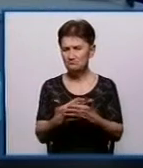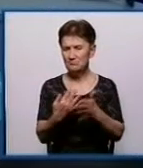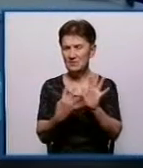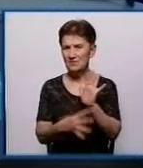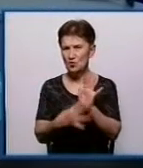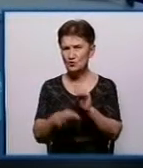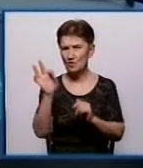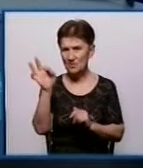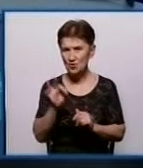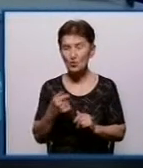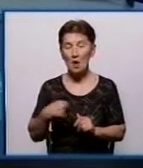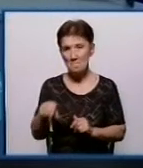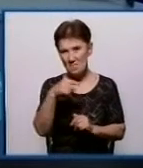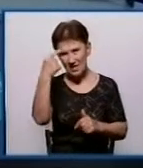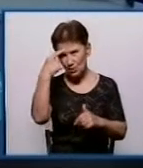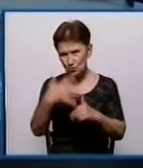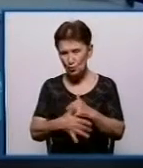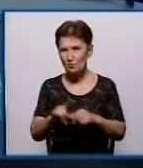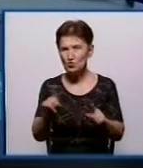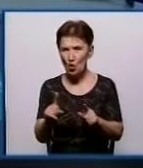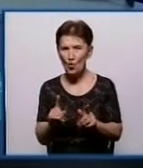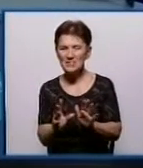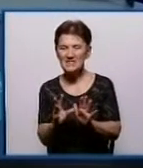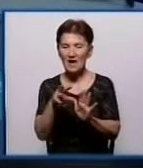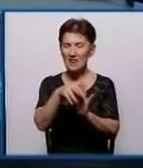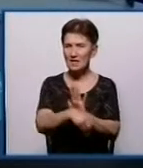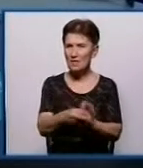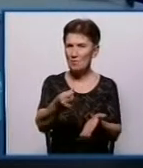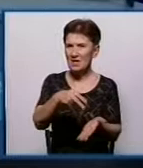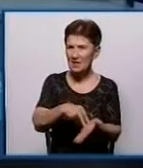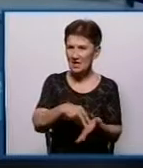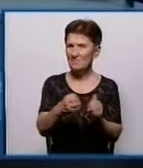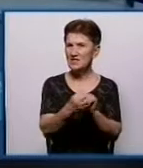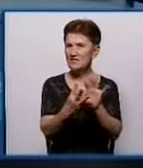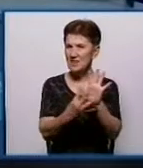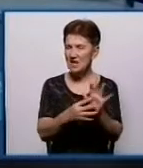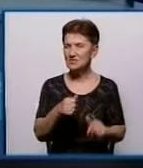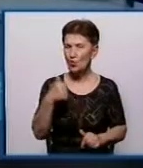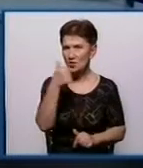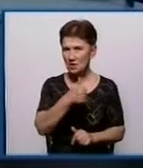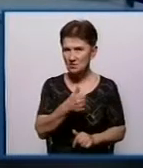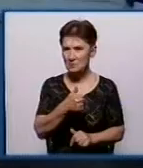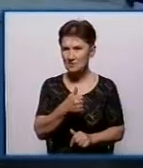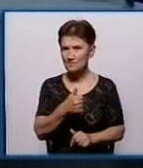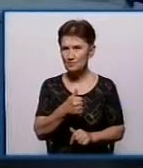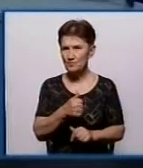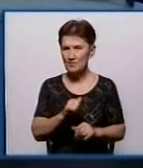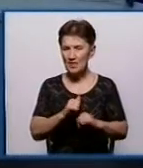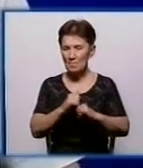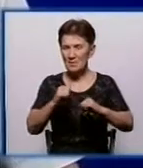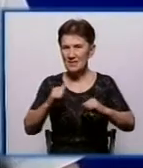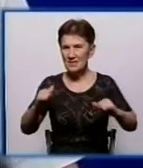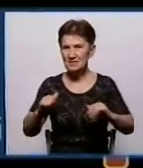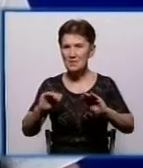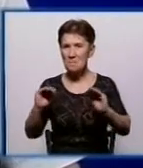І ми розуміємо, що ми закладаємо в тарифи 2019 року приріст прогнозованої мінімальної